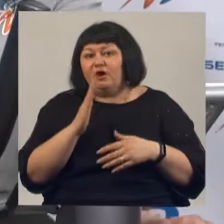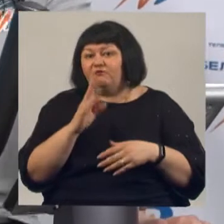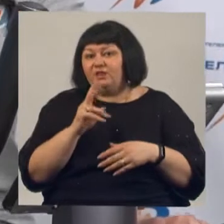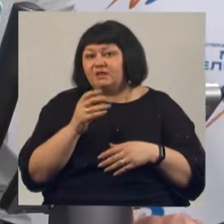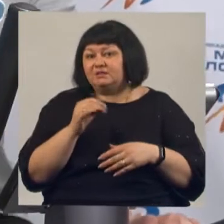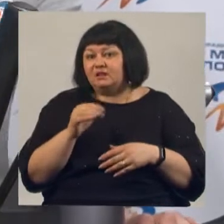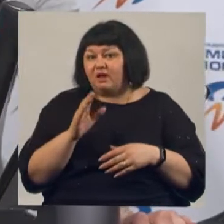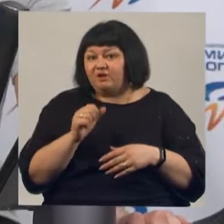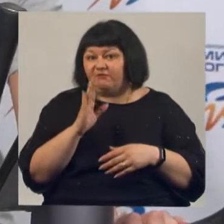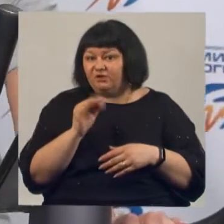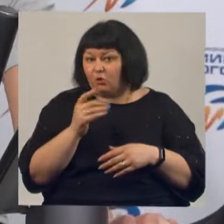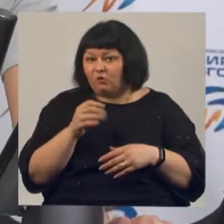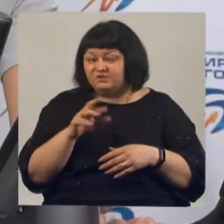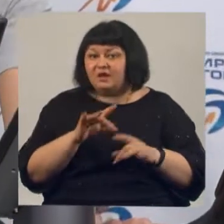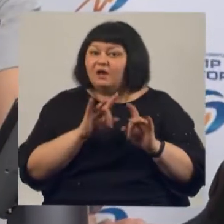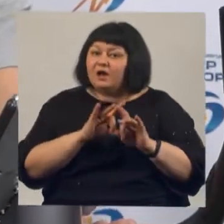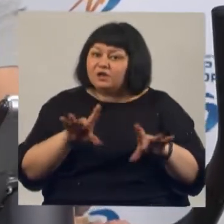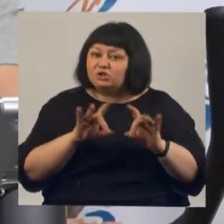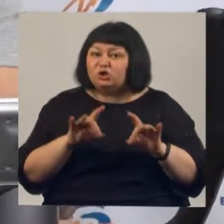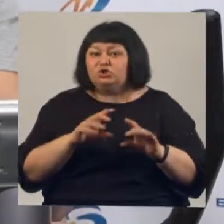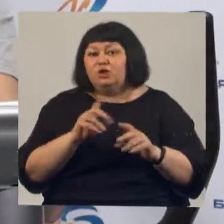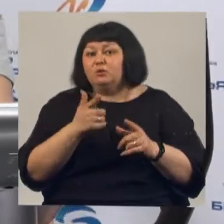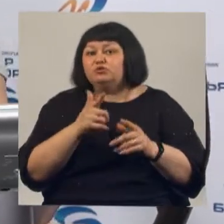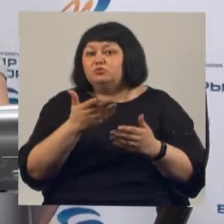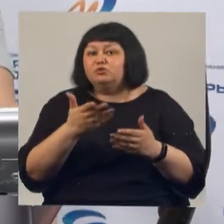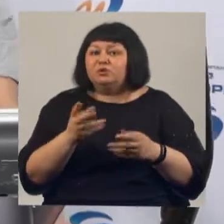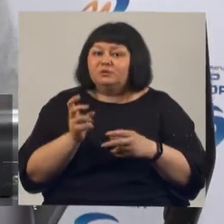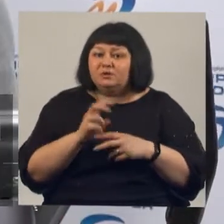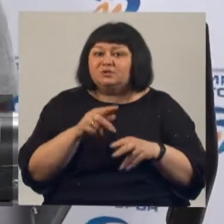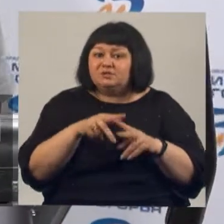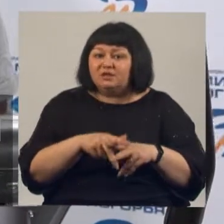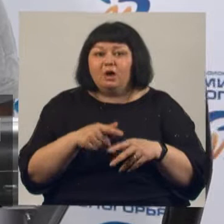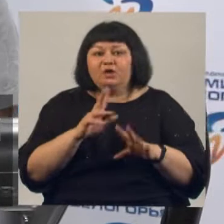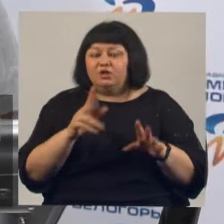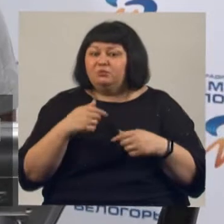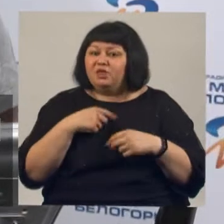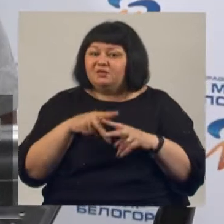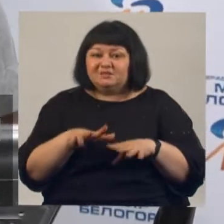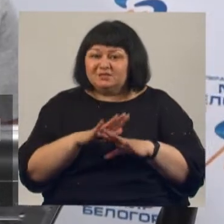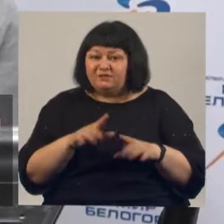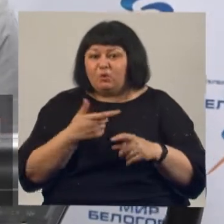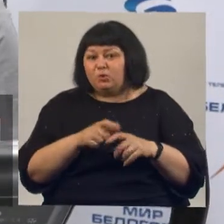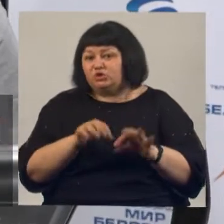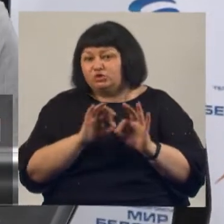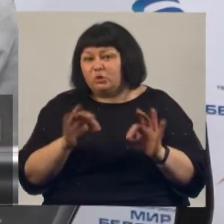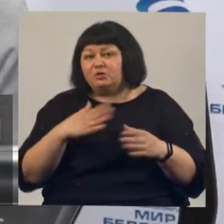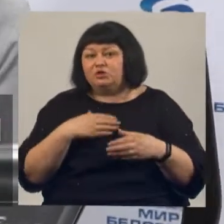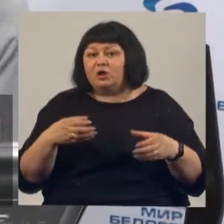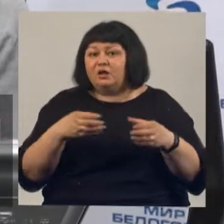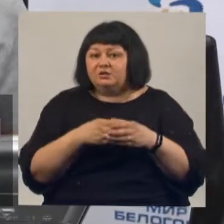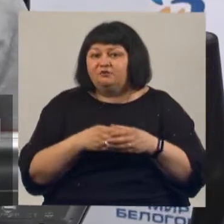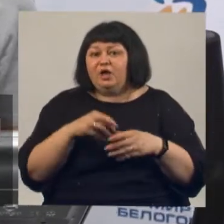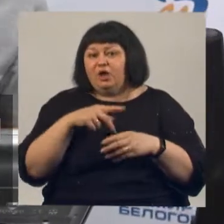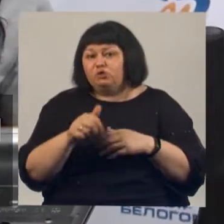Витковская. Влада, расскажи, пожалуйста, что тебя сподвигло. Скажи, что нас заставили. Нет, конечно, не заставили. Очень здорово, что наш коллектив сегодня идет